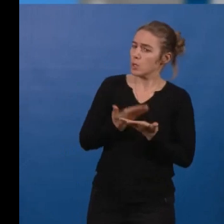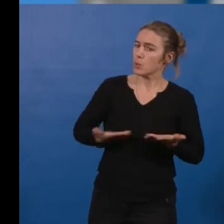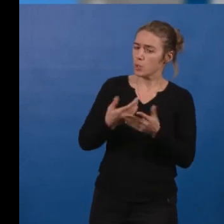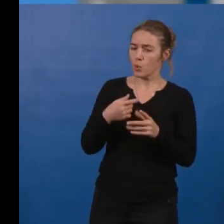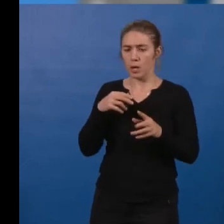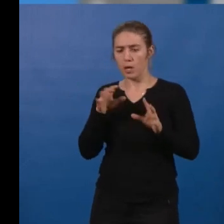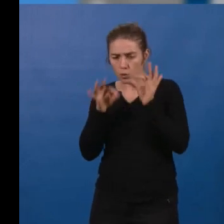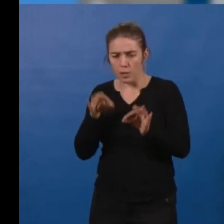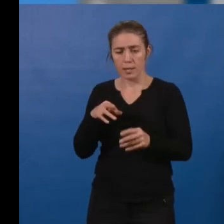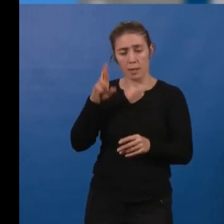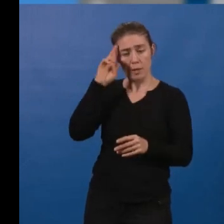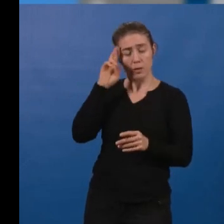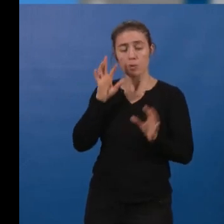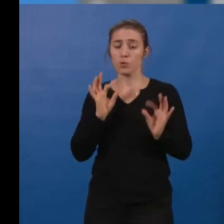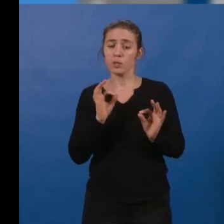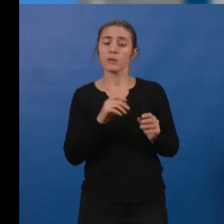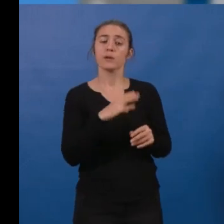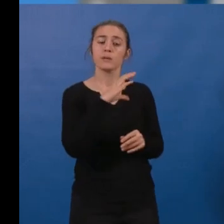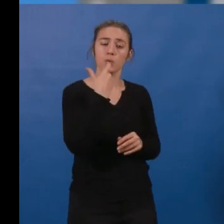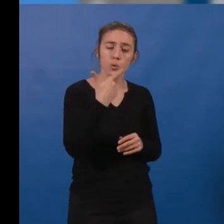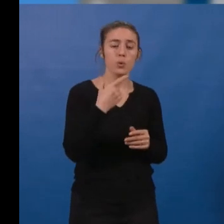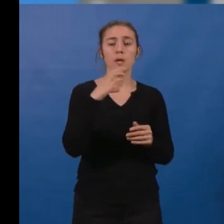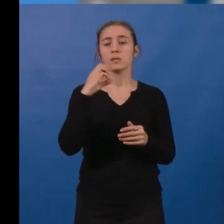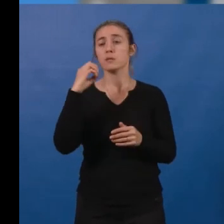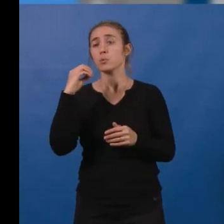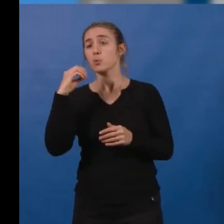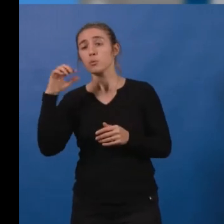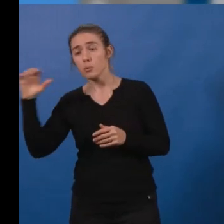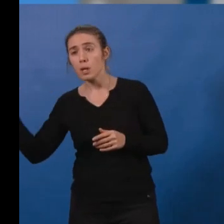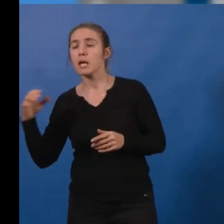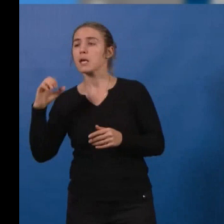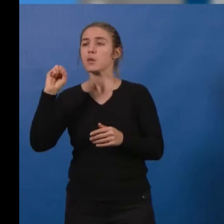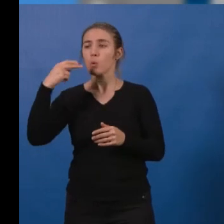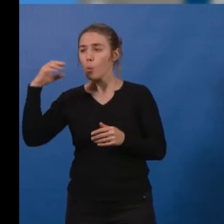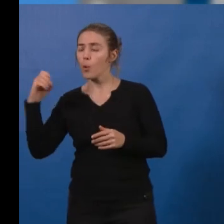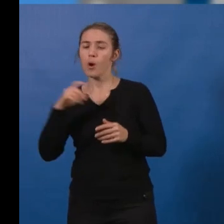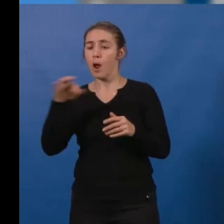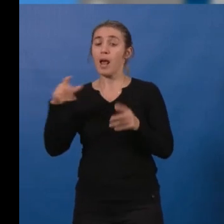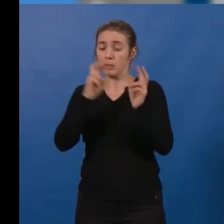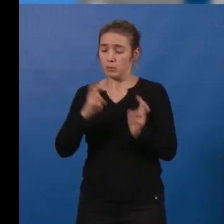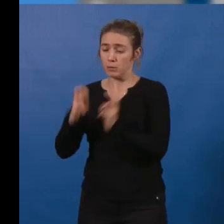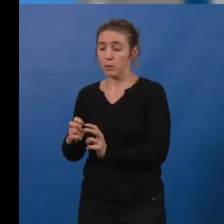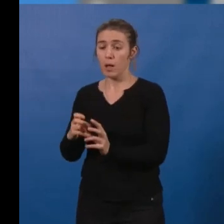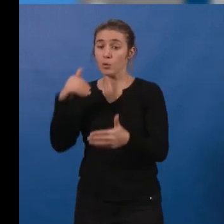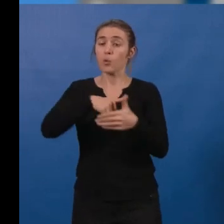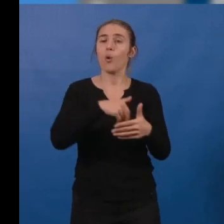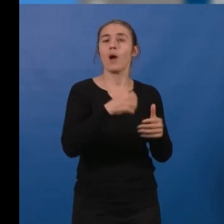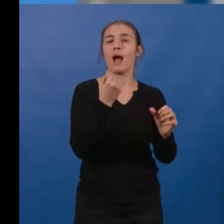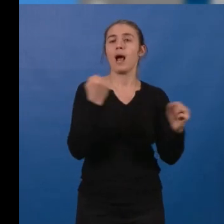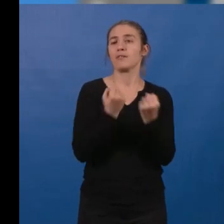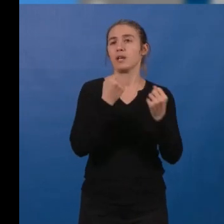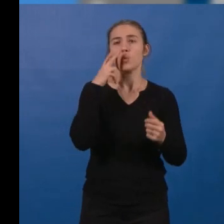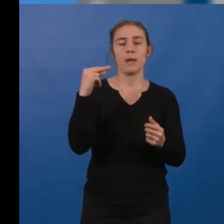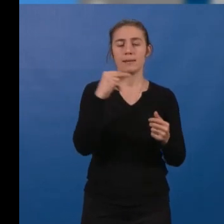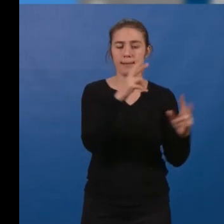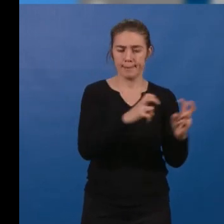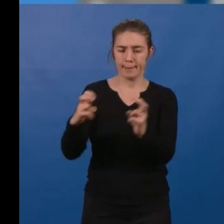diminuer les émissions de CO2, SO2, NO et autres polluants gazeux dans les activités humaines. Ces solutions pour